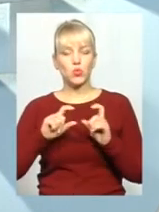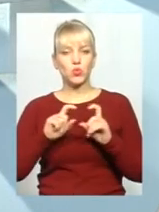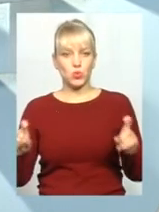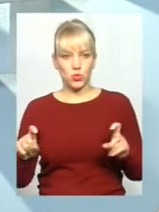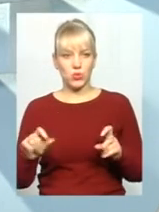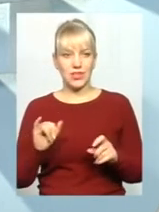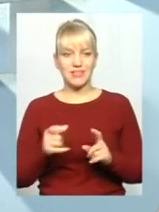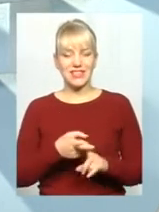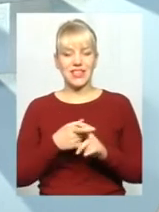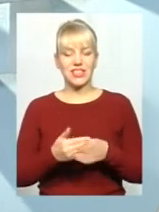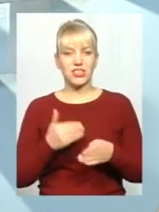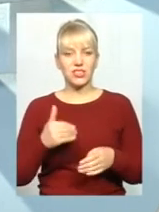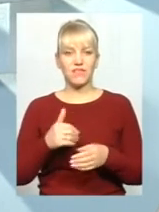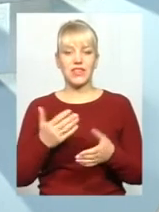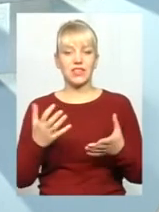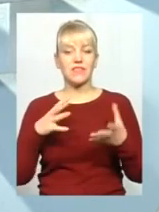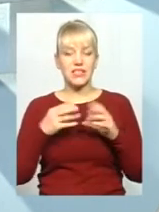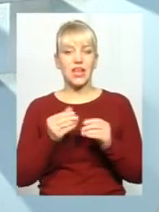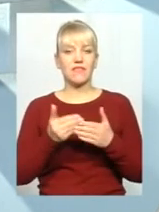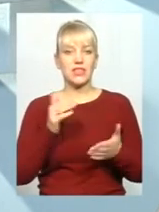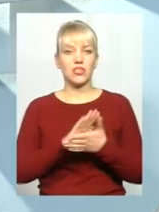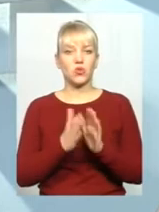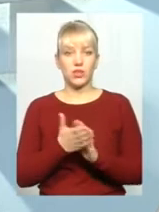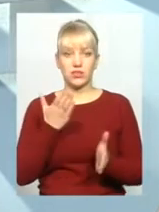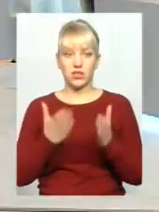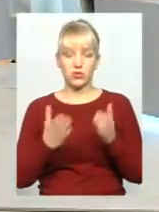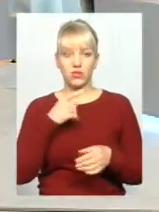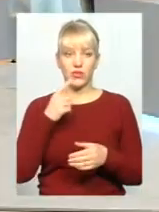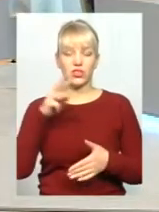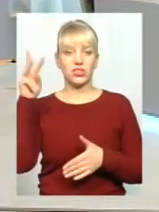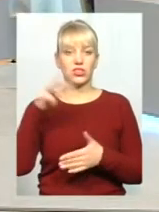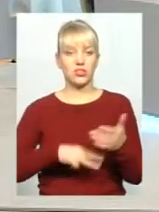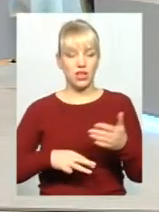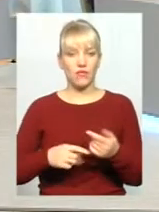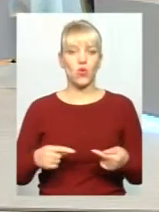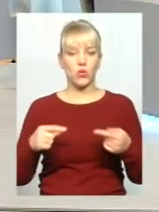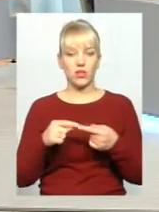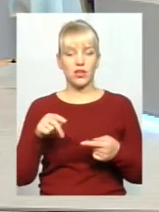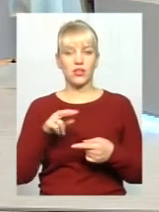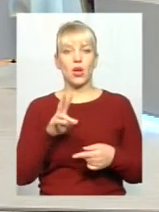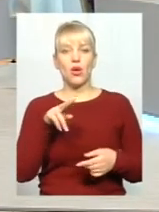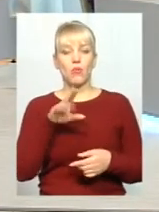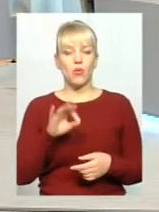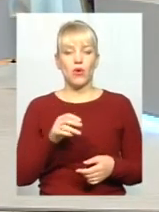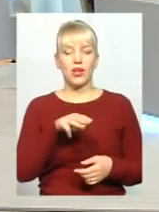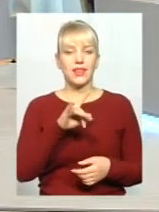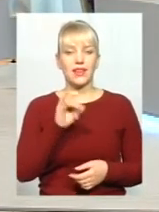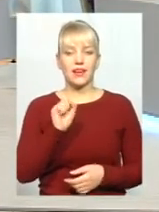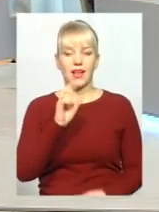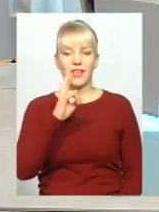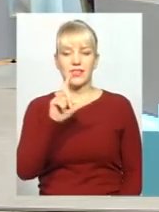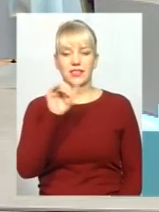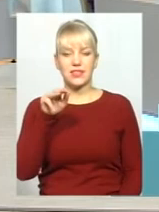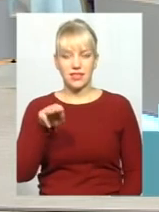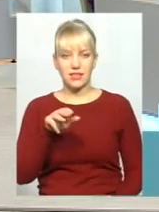в залежності взагалі від ситуації. Якщо брати штраф конкретно тільки по транзиту, по просроченому, виходить 8